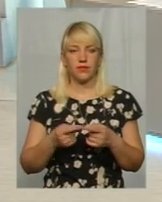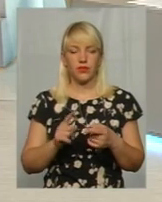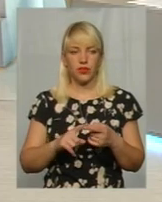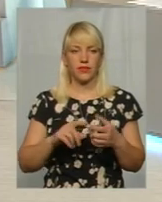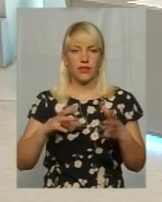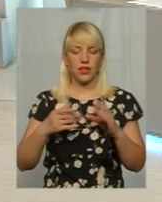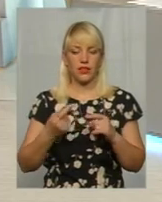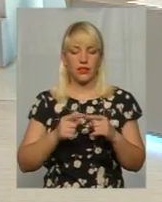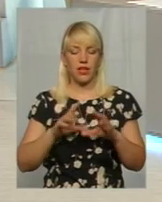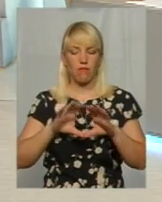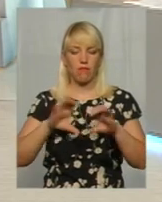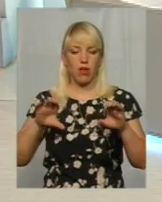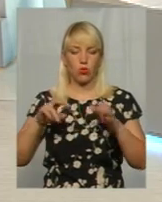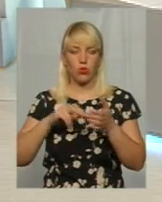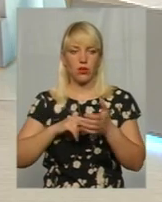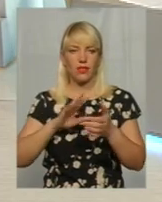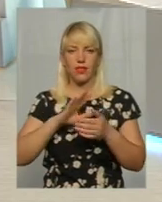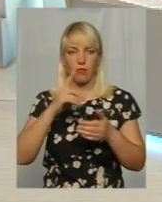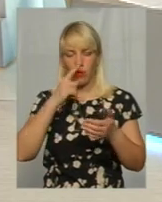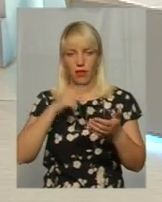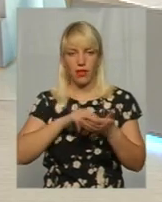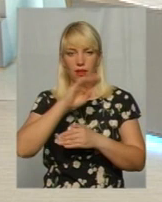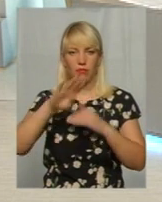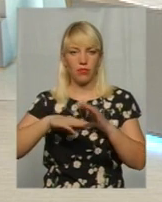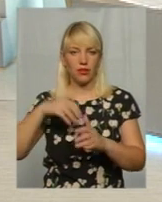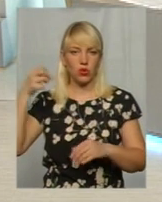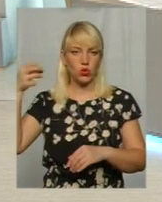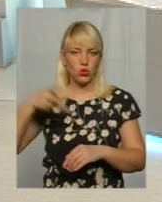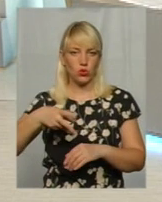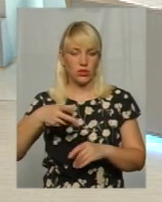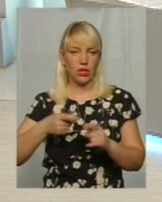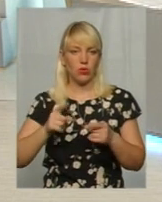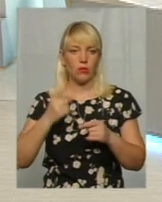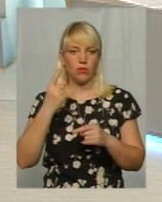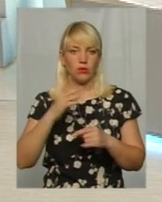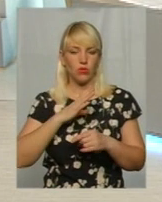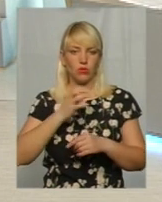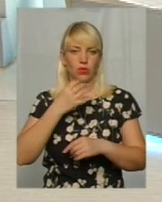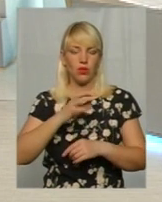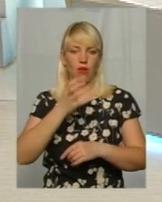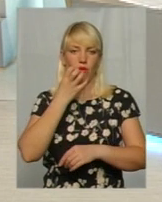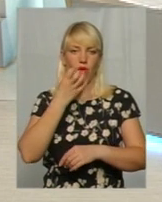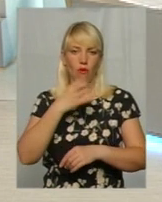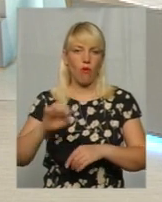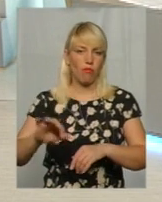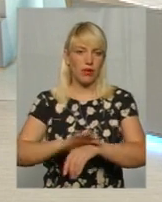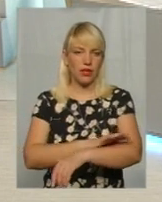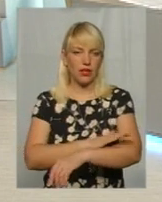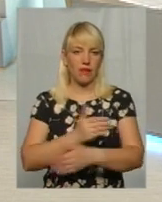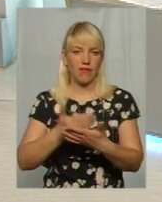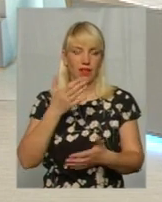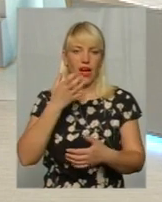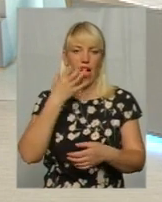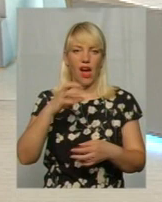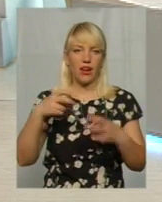не перебуває під попаданням прямого сонячного проміння, оскільки, по-перше, можуть бути опіки від гарячої гуми, по-друге,